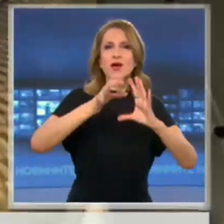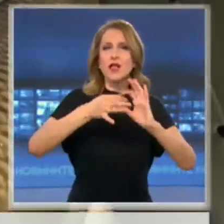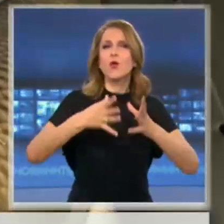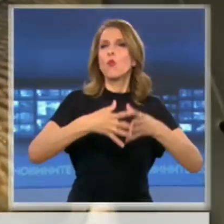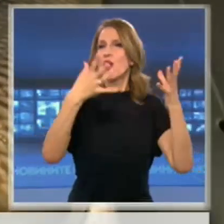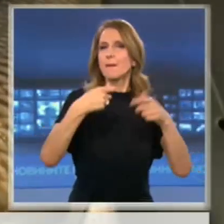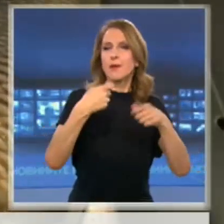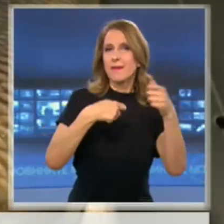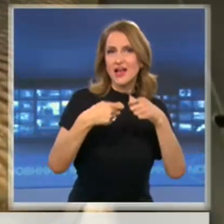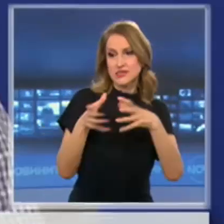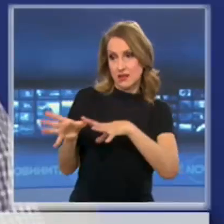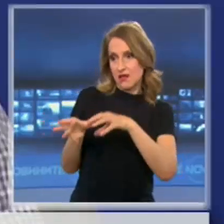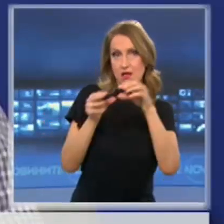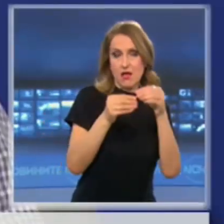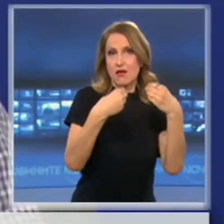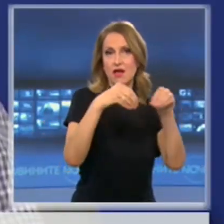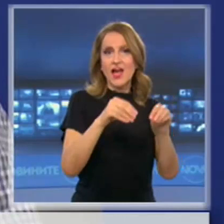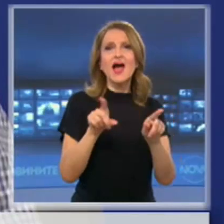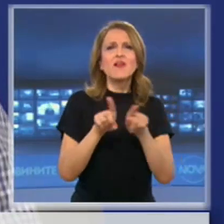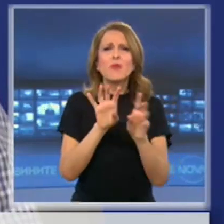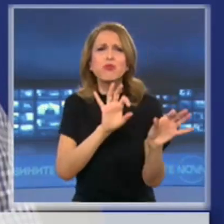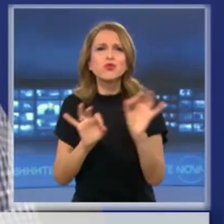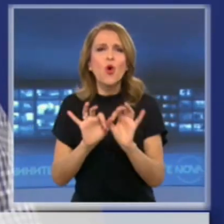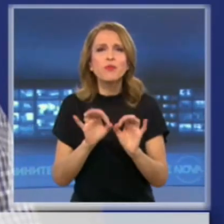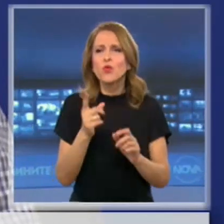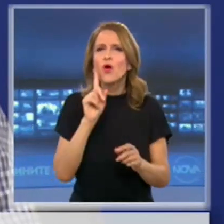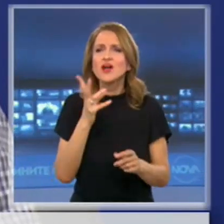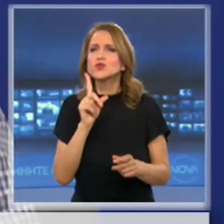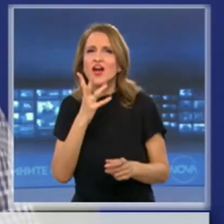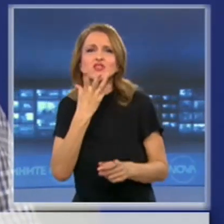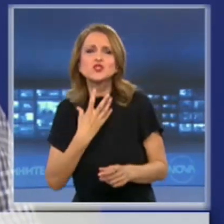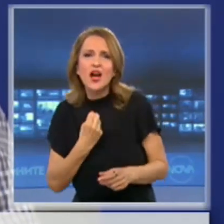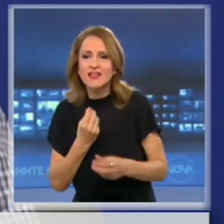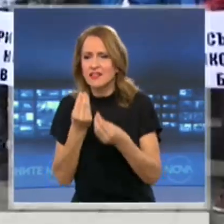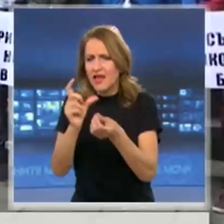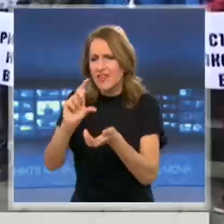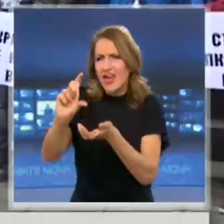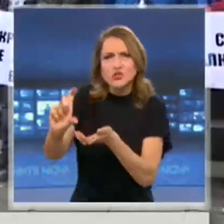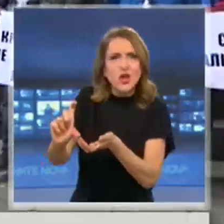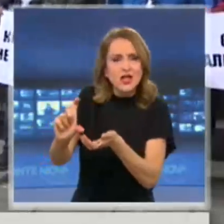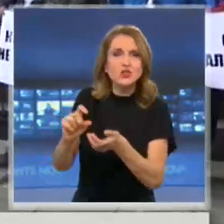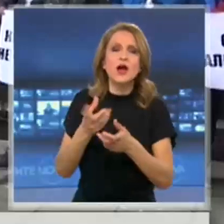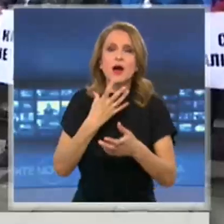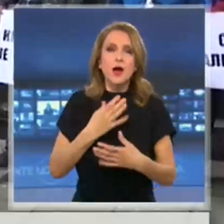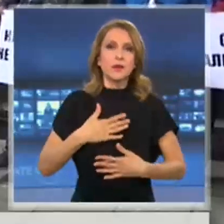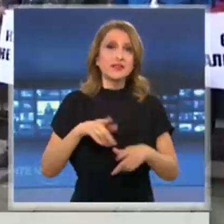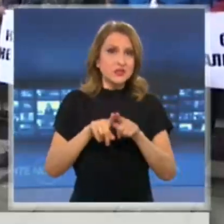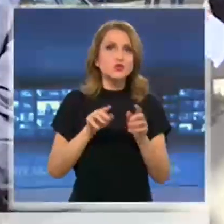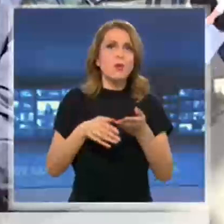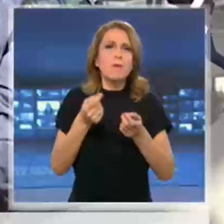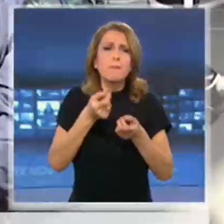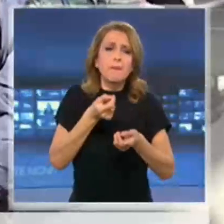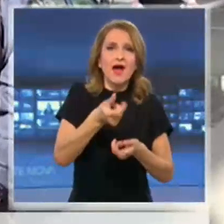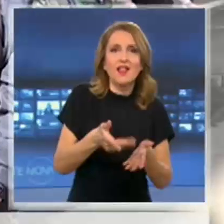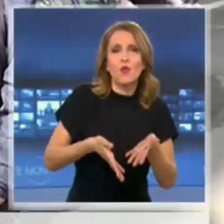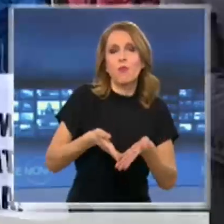продължи след кризата. Чаша вода на жадния дадена на време много повече от бъчва, когато вече е заминал от жажда. А докато в Министерския съвет имаше брифинг,